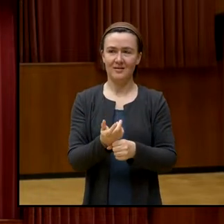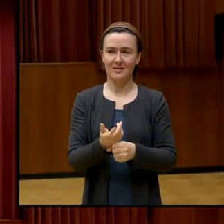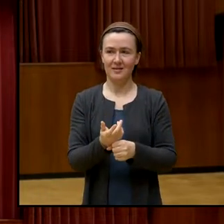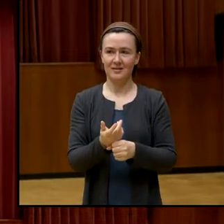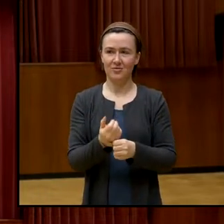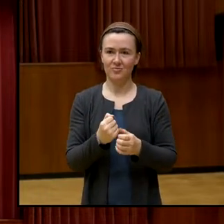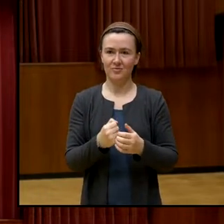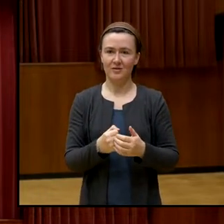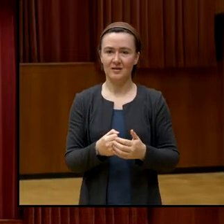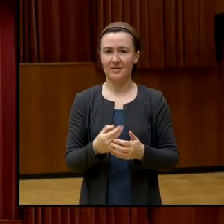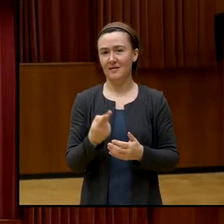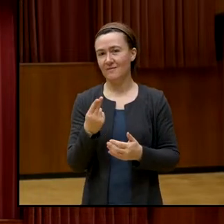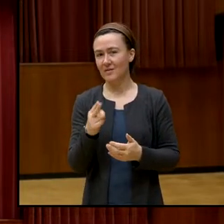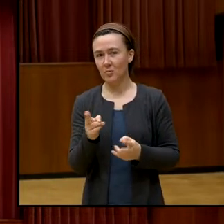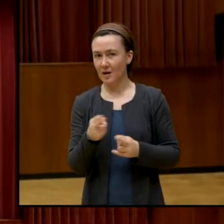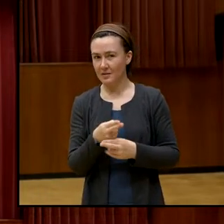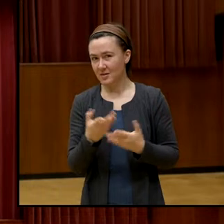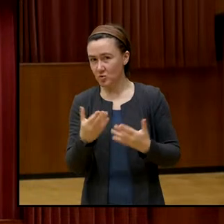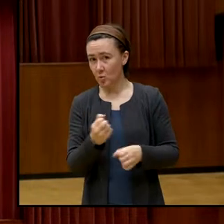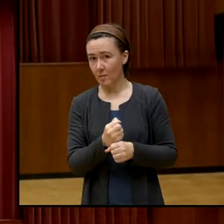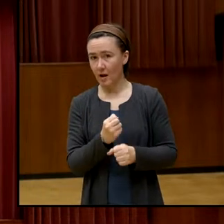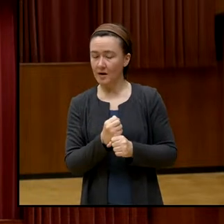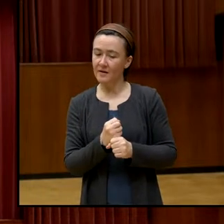man so den demokratischen Prozess